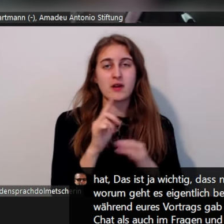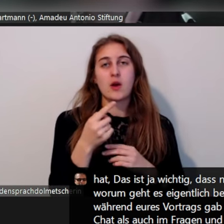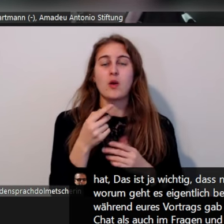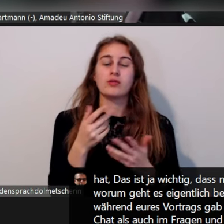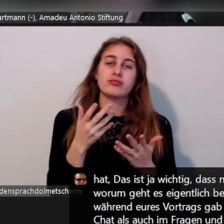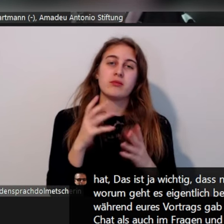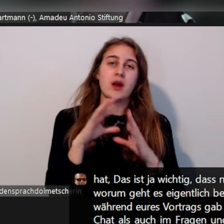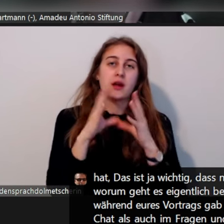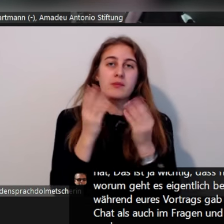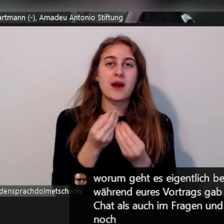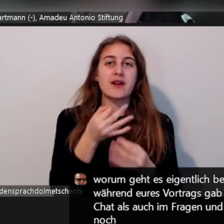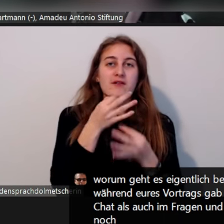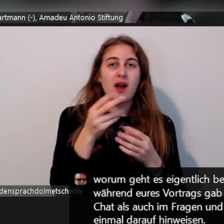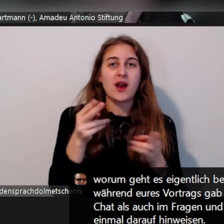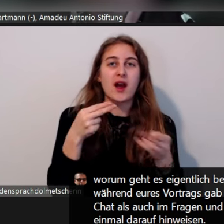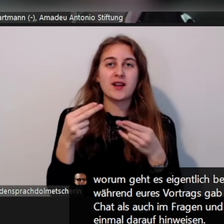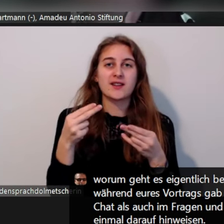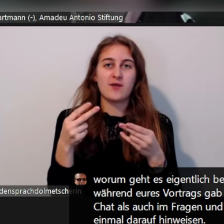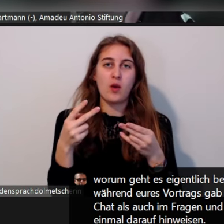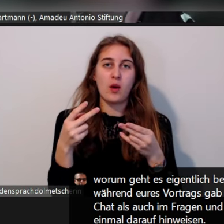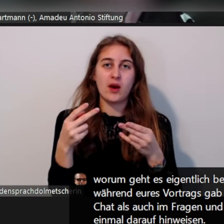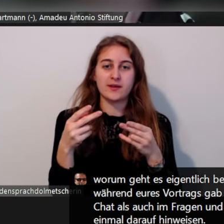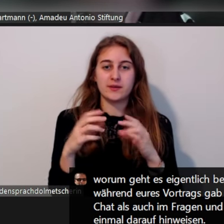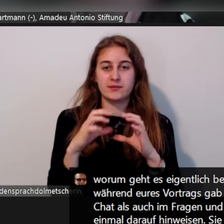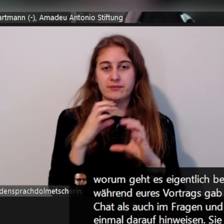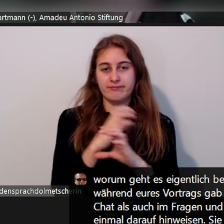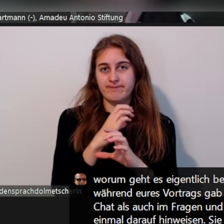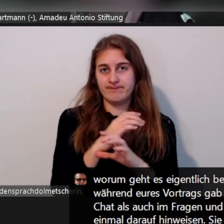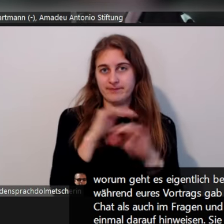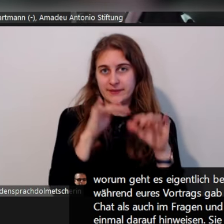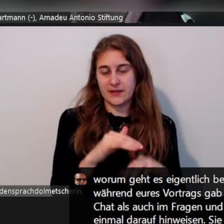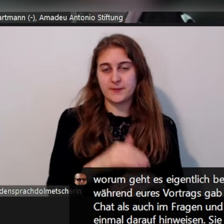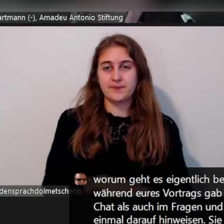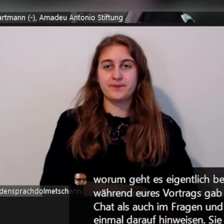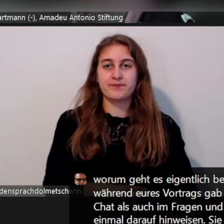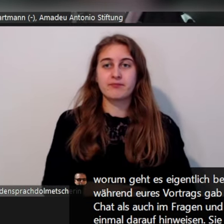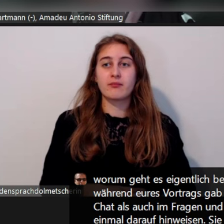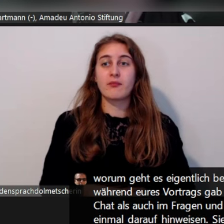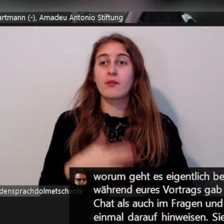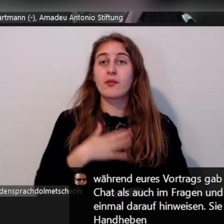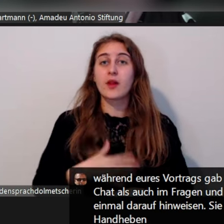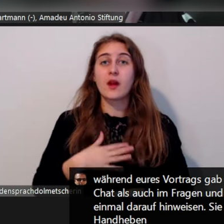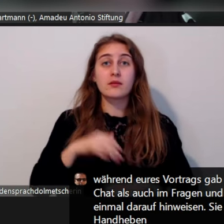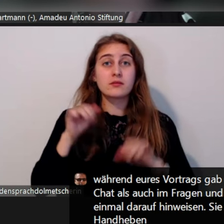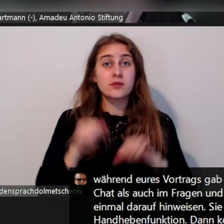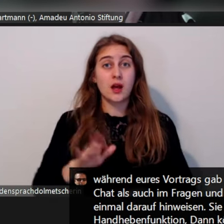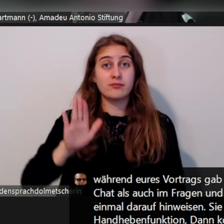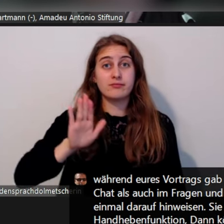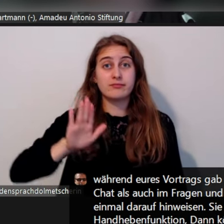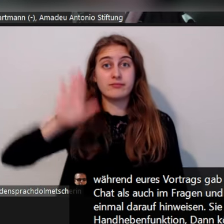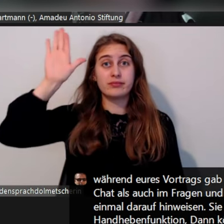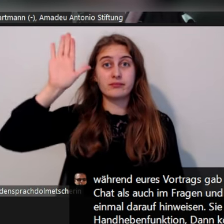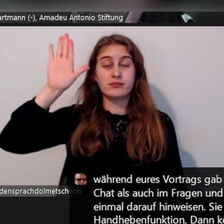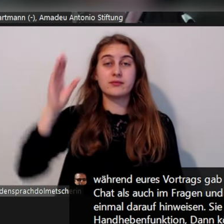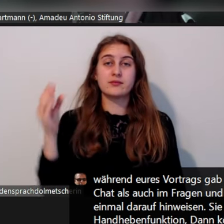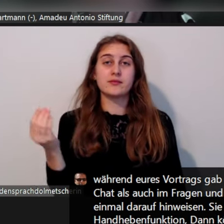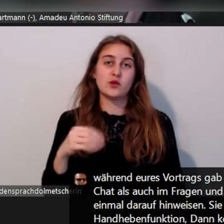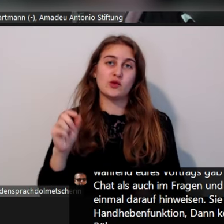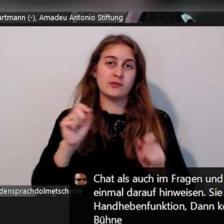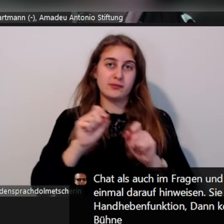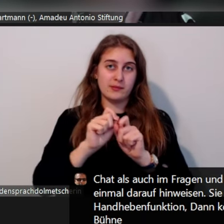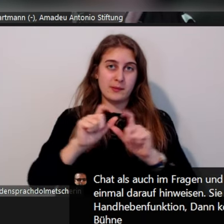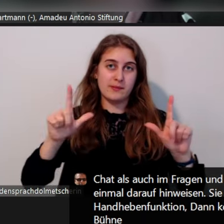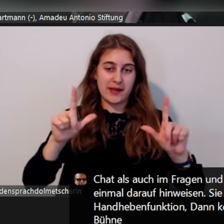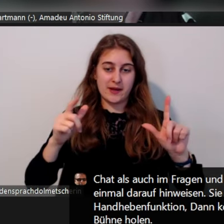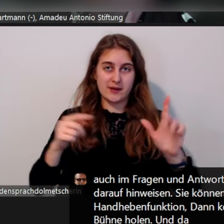zunächst nochmal darauf hinweisen, Sie können sich gerne melden mit der Handhebenfunktion. Dann können wir Sie auch mit Bild und Ton auf die Bühne holen